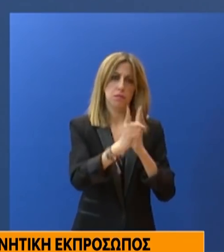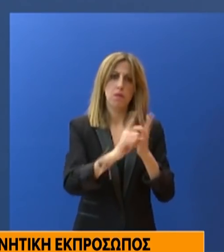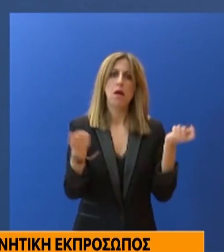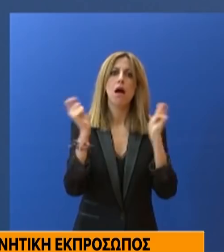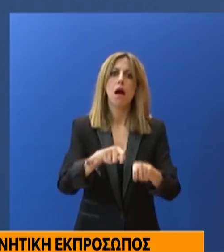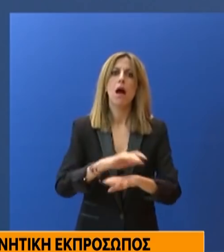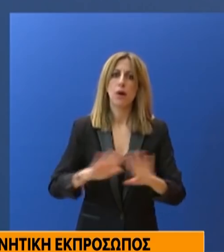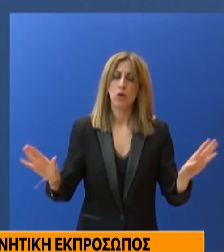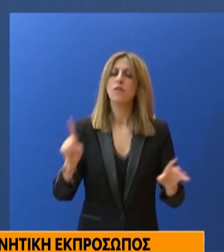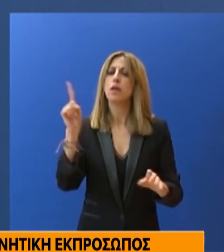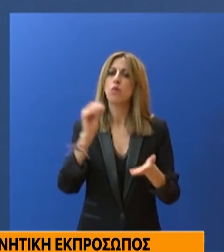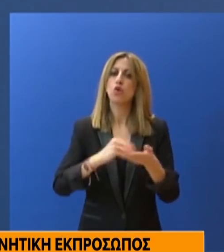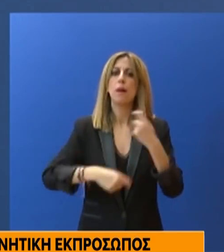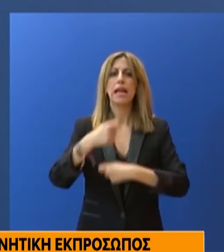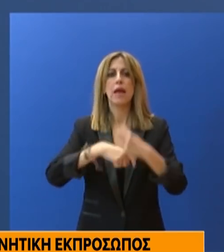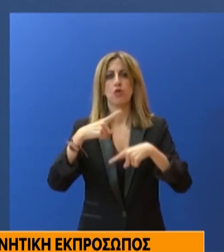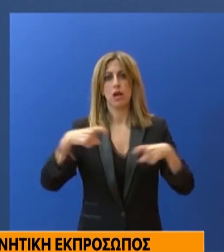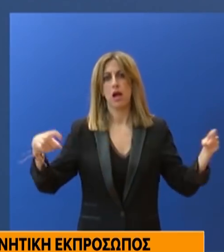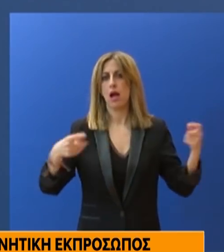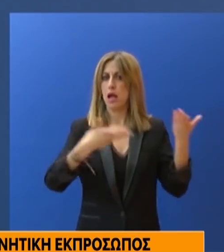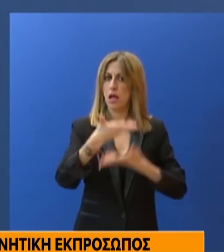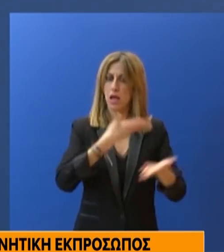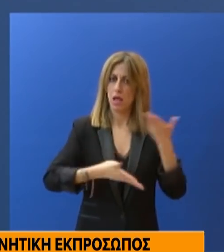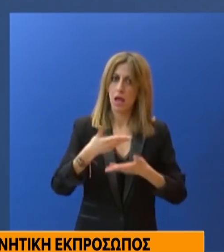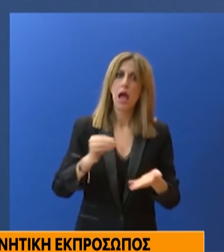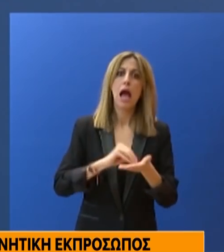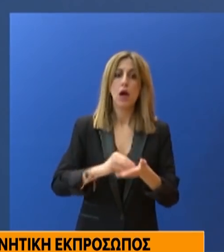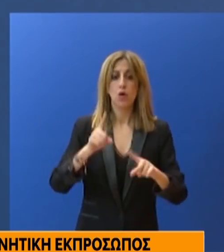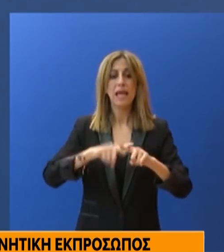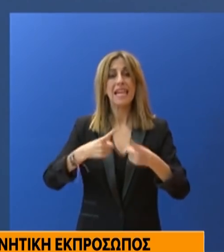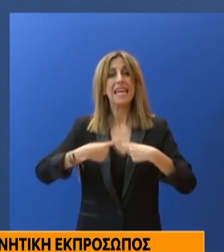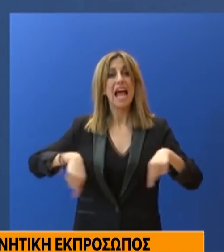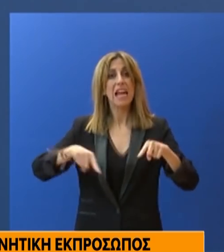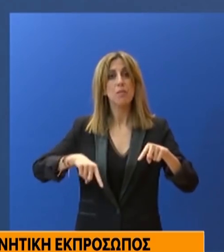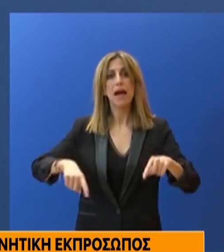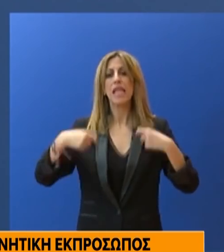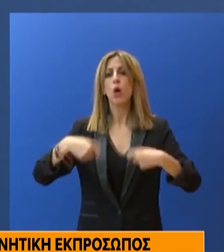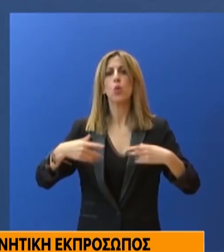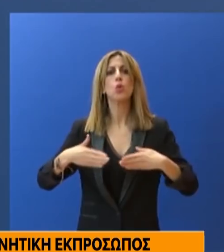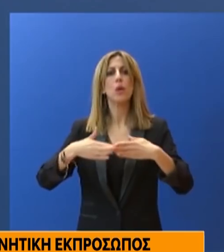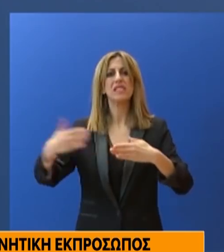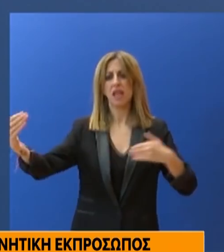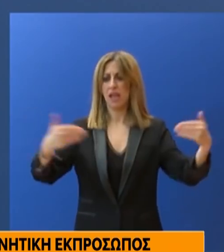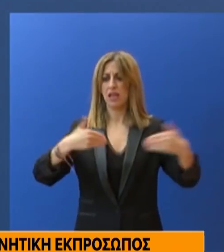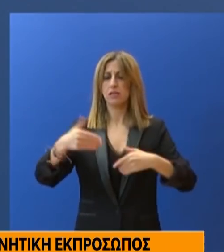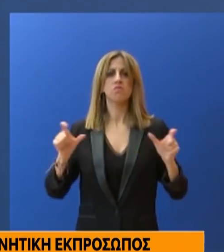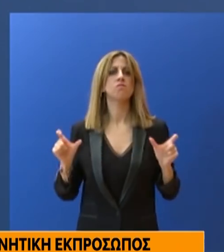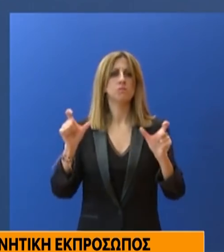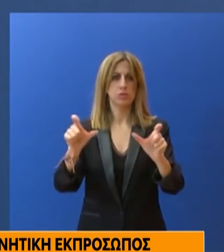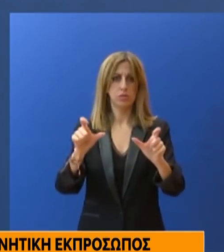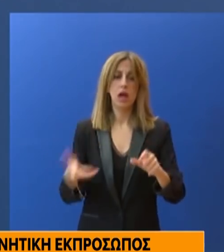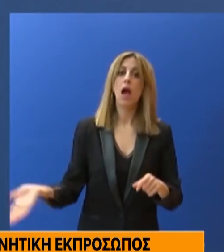Η απαγόρευση της πρόσδεσης κουρασγερόπλοιων και ημερόπλοιων στα ελληνικά λιμάνια. Ακόμη, η διακοπή των αεροπορικών